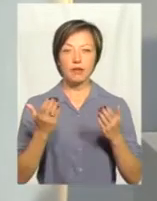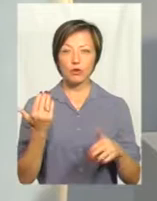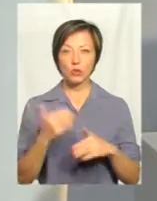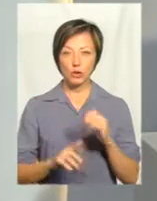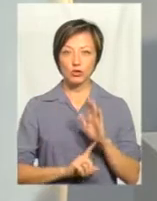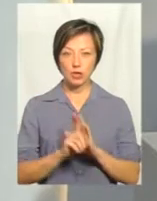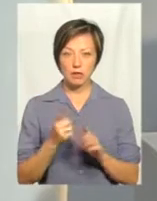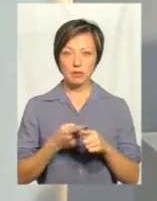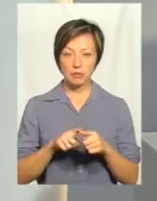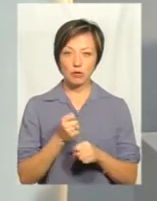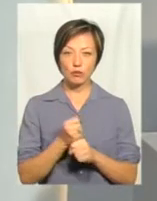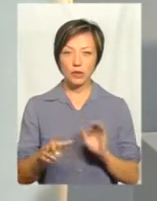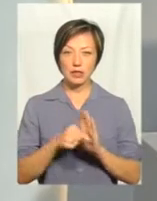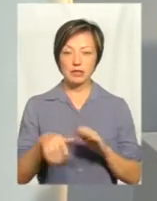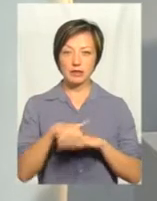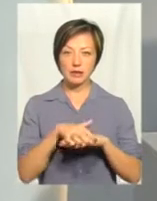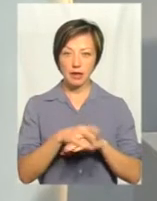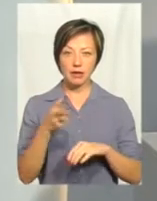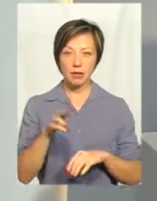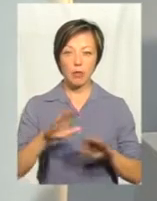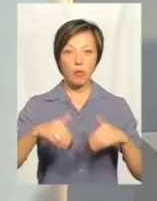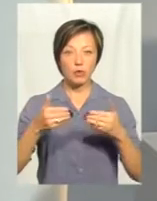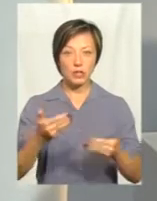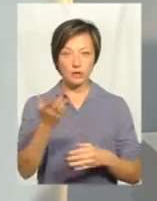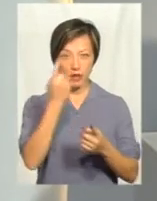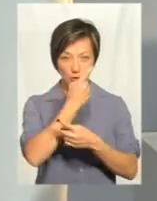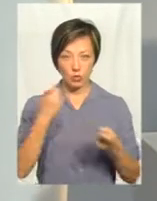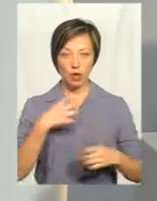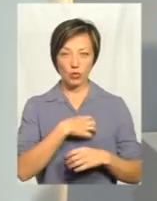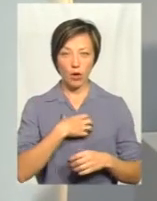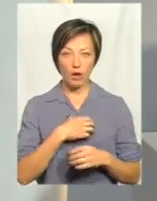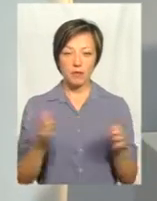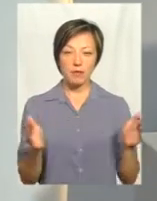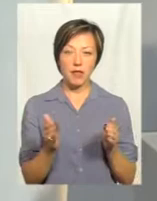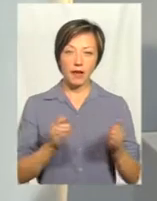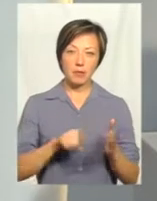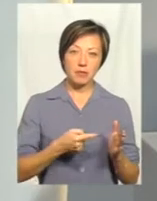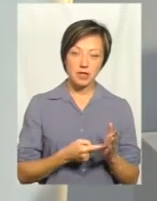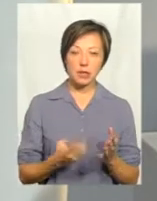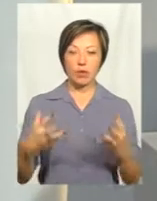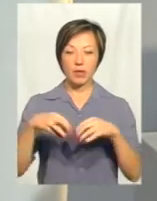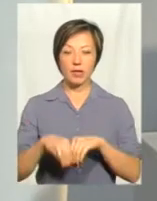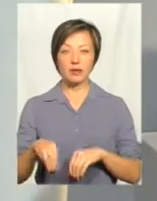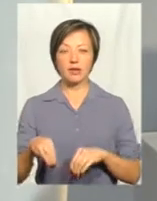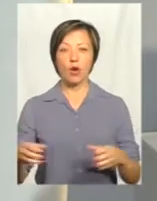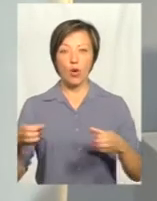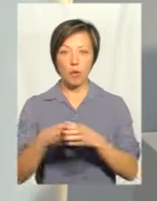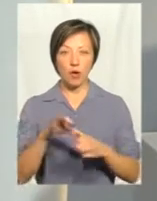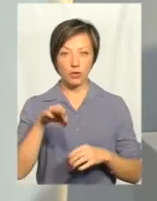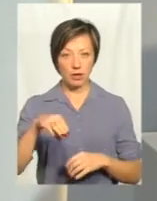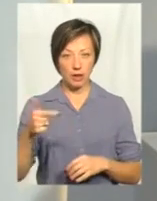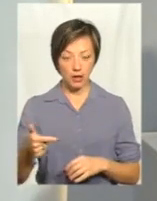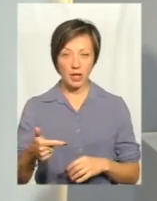почали працювати із населенням, бо пропозиції, які ви озвучуєте, вони актуальні і для невеличких міст, і для об'єднаних територіальних громад.